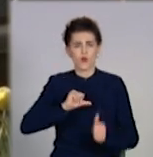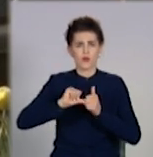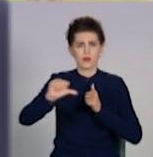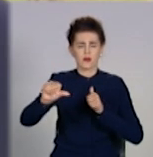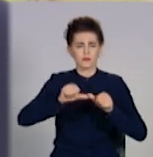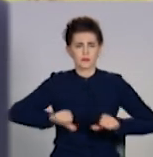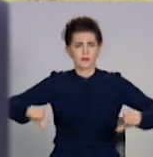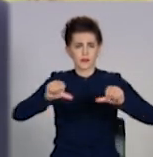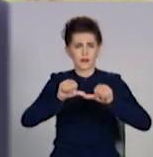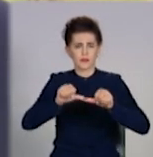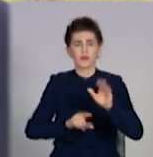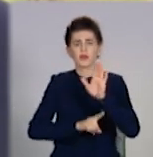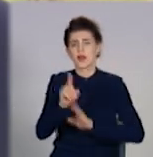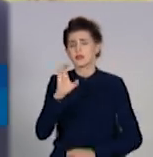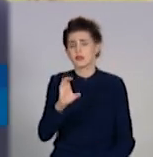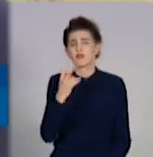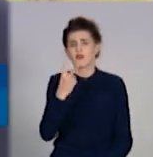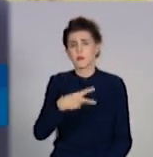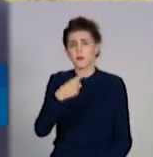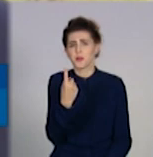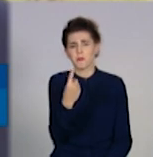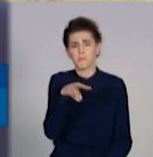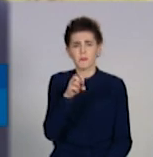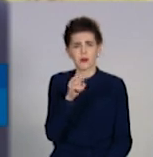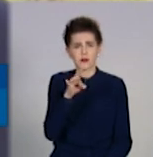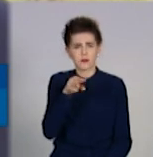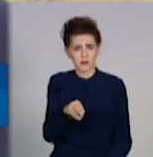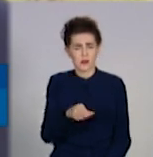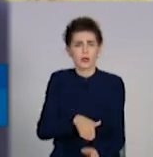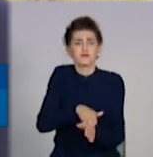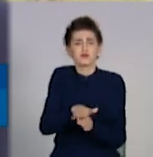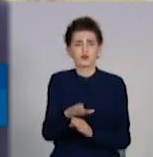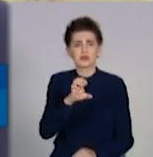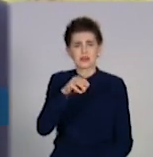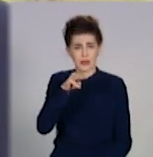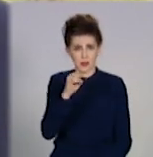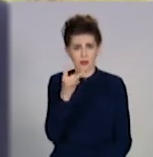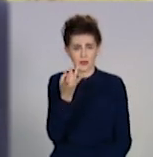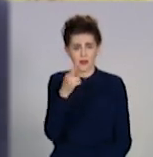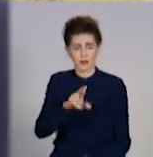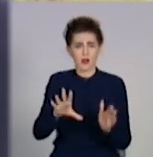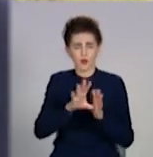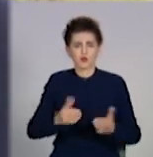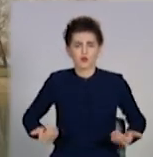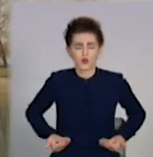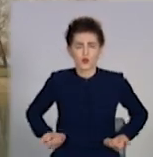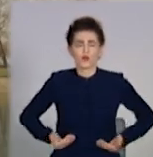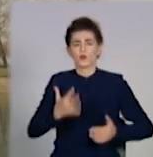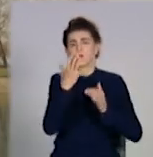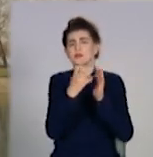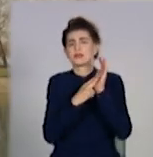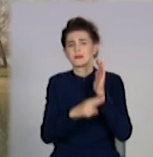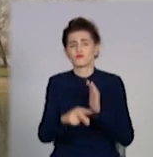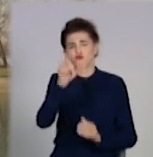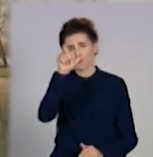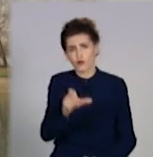21 марта повністю на станції проживає 570 людей. Тільки